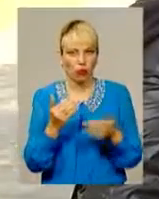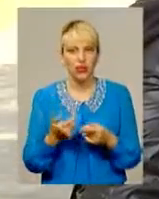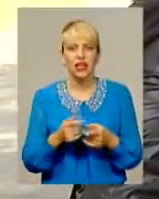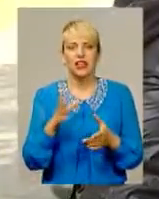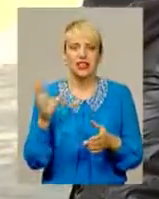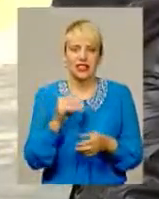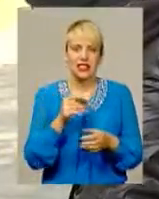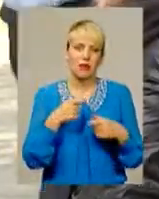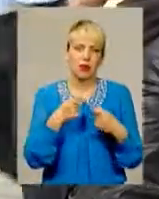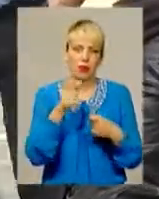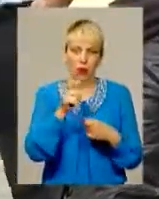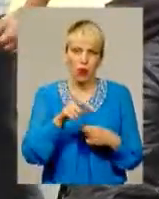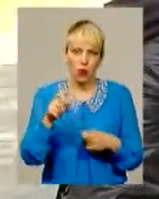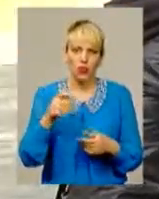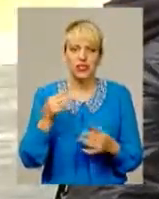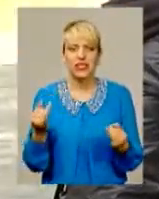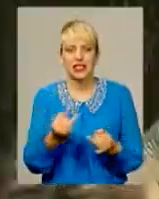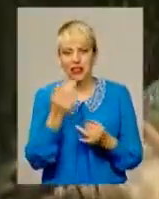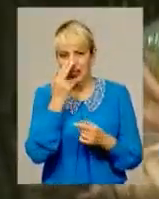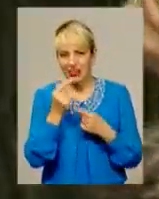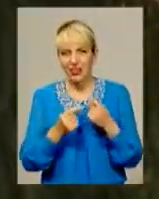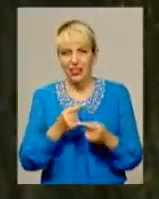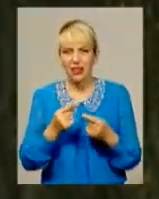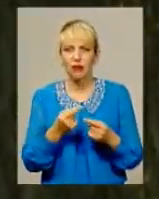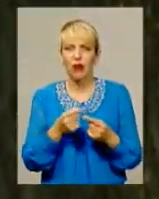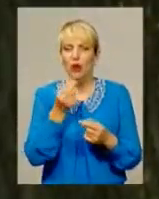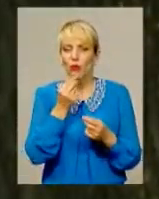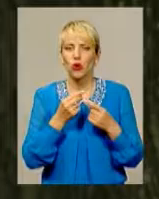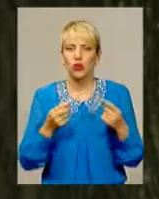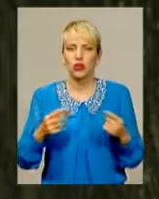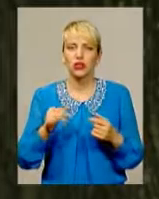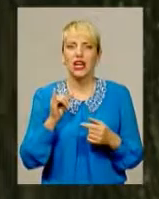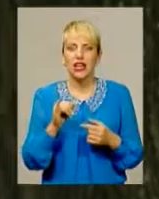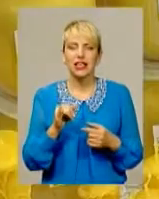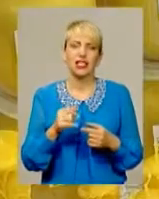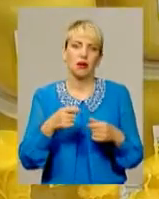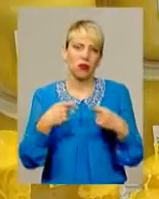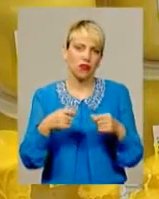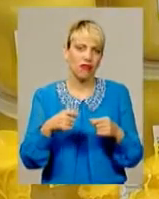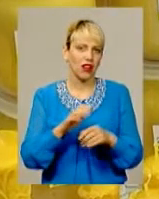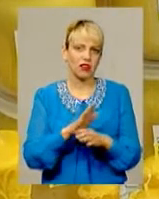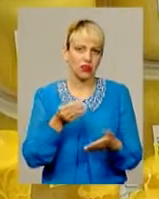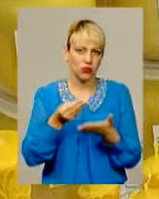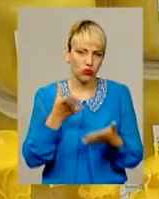все ж більше покупці цікавилися традиційними продуктами, тим паче, щоб пасічники правили за них невисокі ціни.